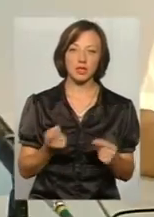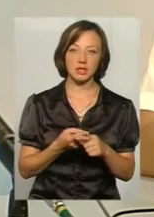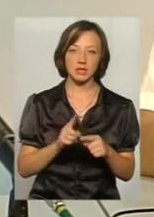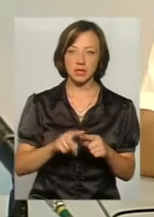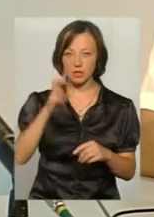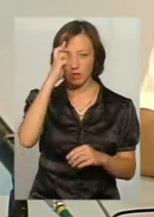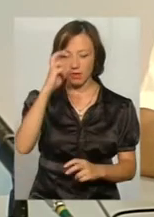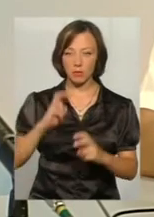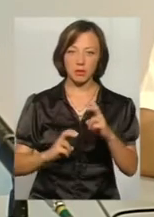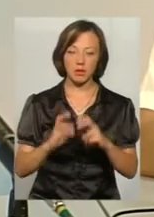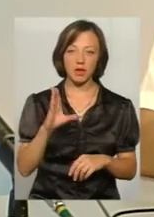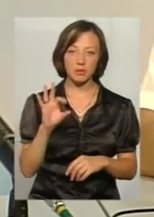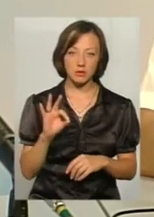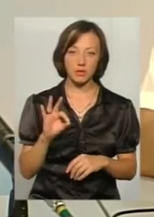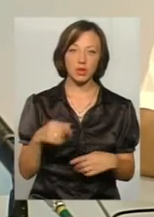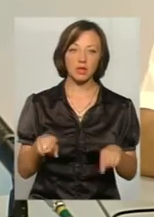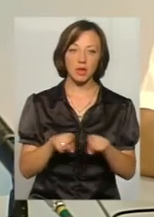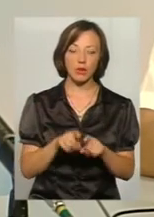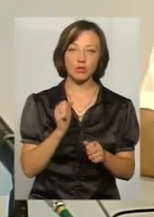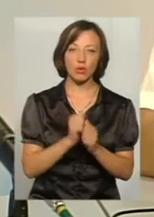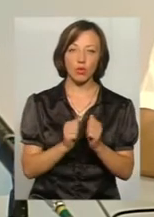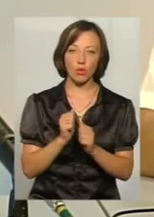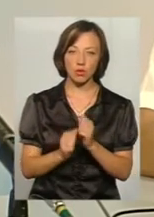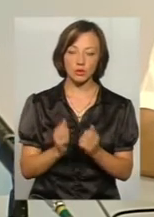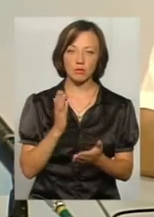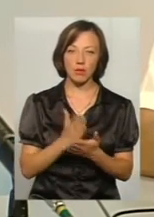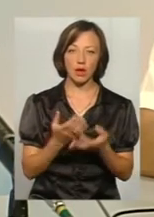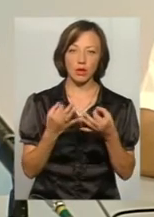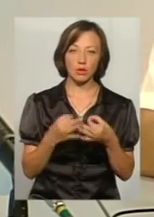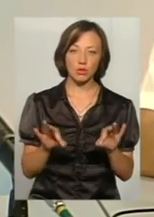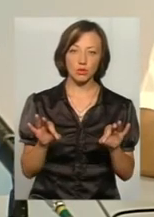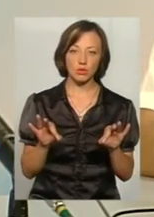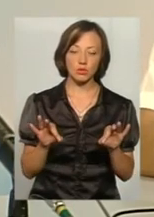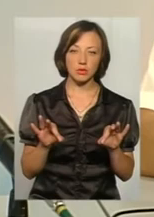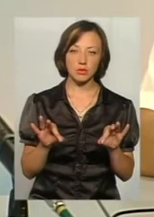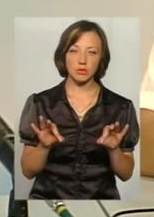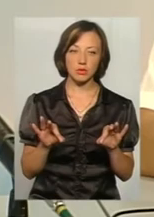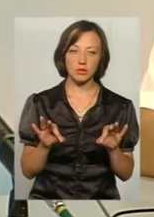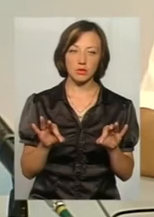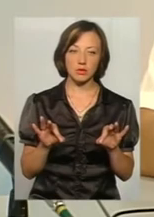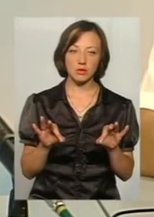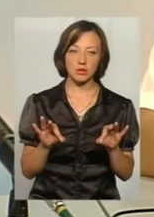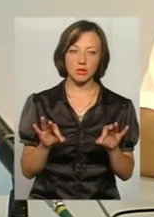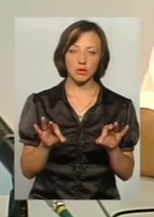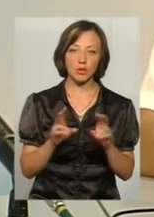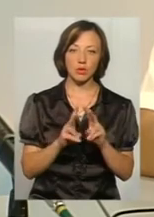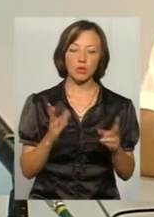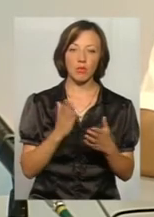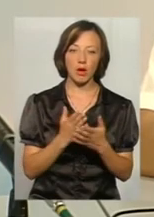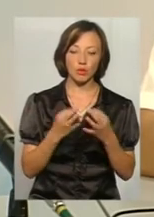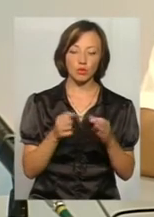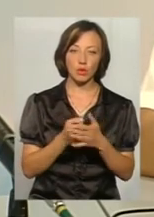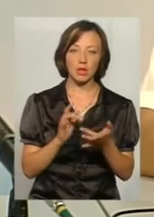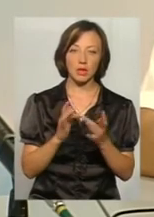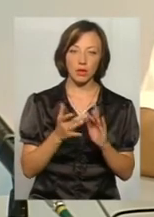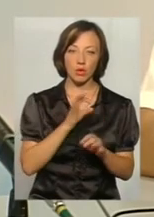державне підприємство. Також кожен, хто має доступ до мережі інтернет,